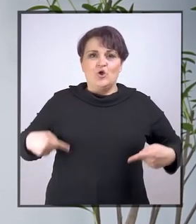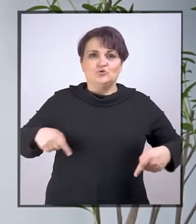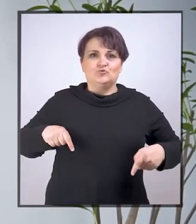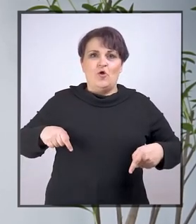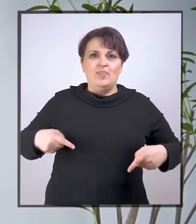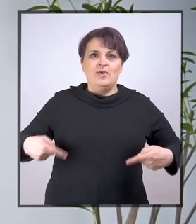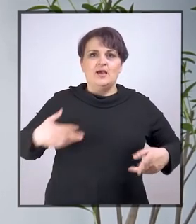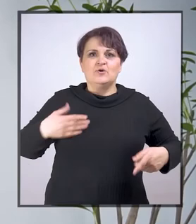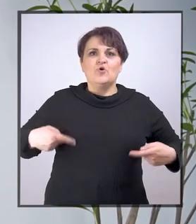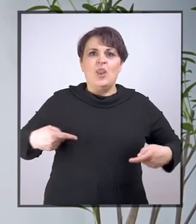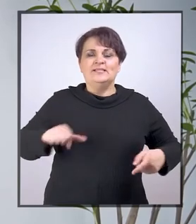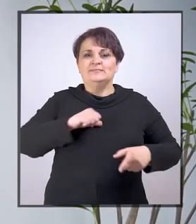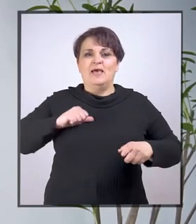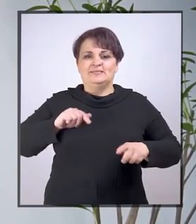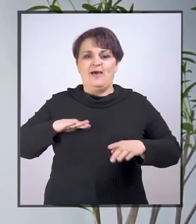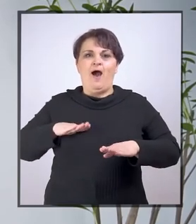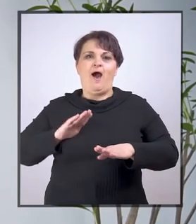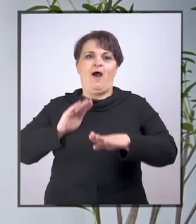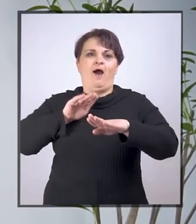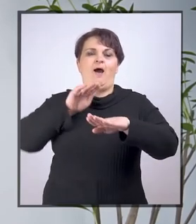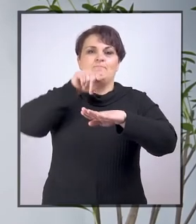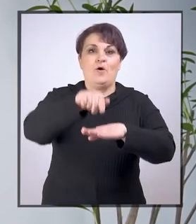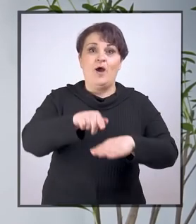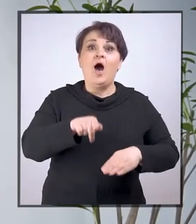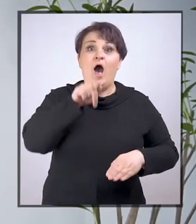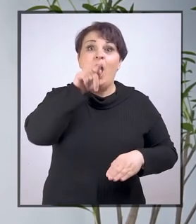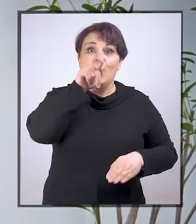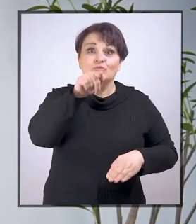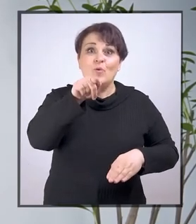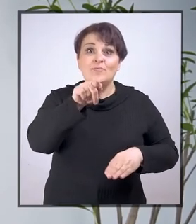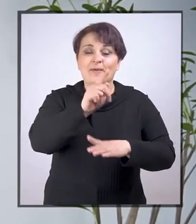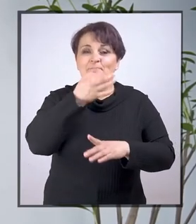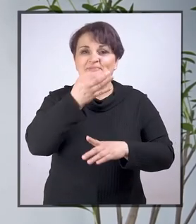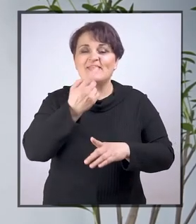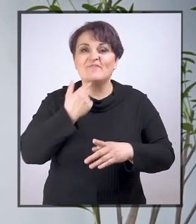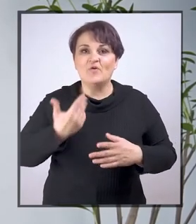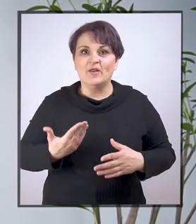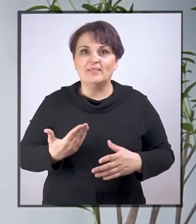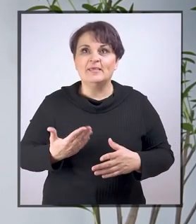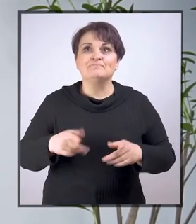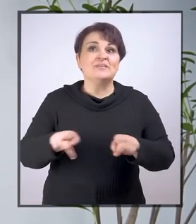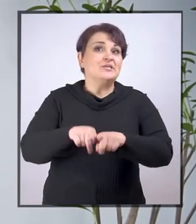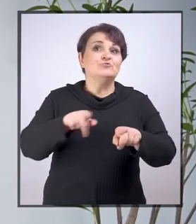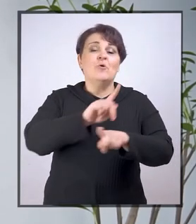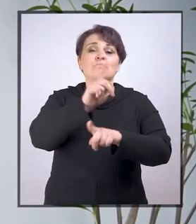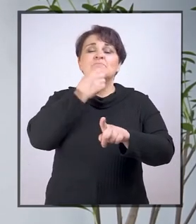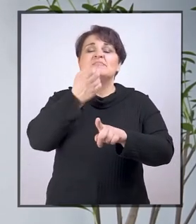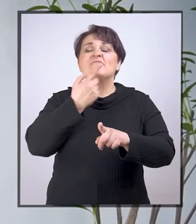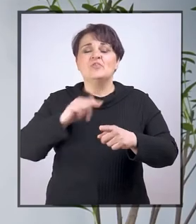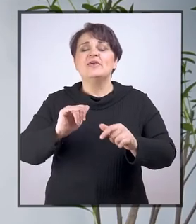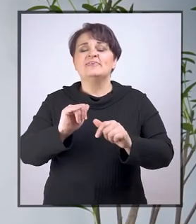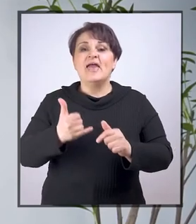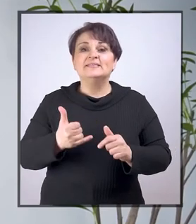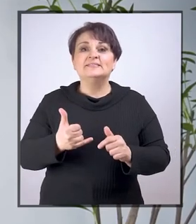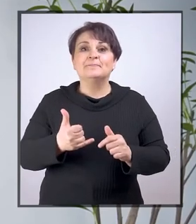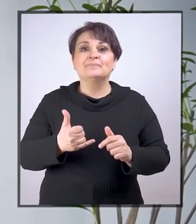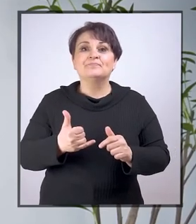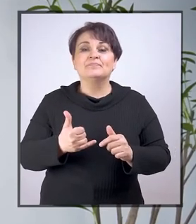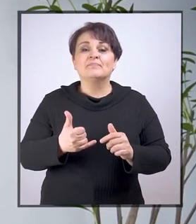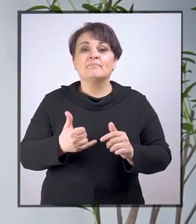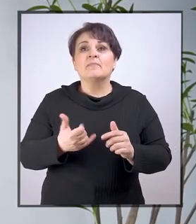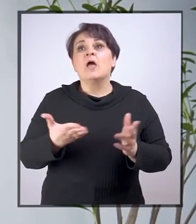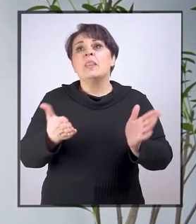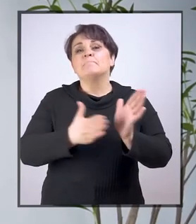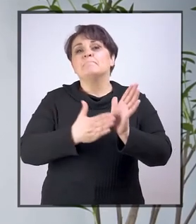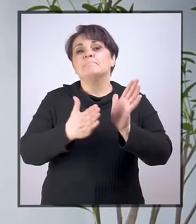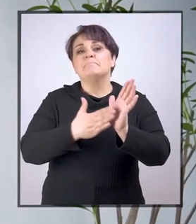samostalno doći u svojim kolicima. To je pitanje volje. Pitanje volje također je